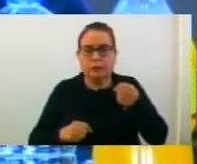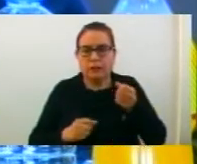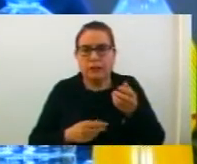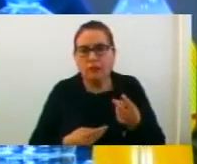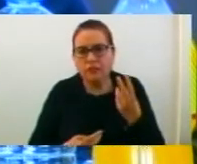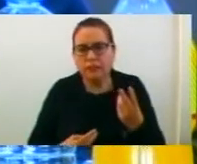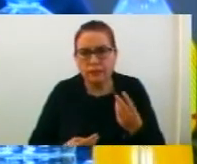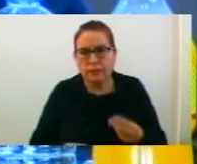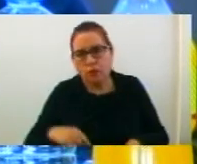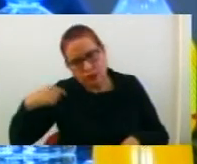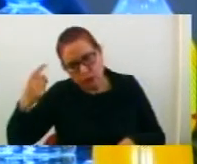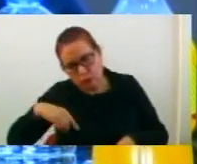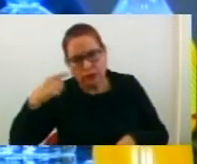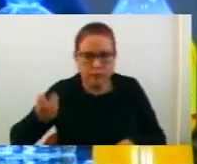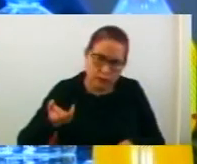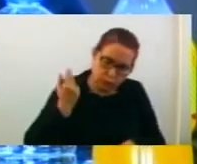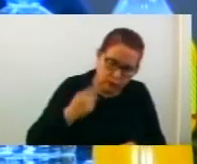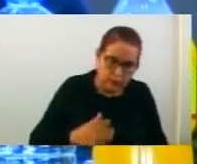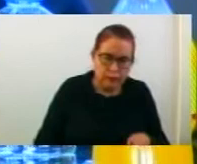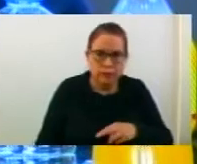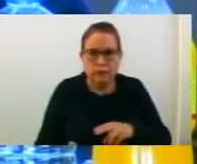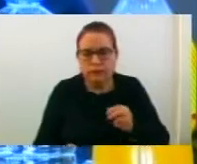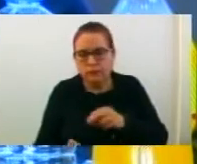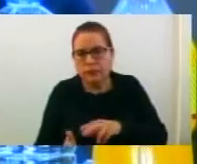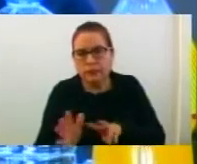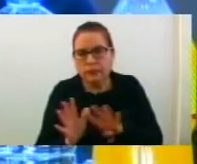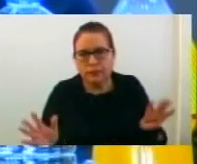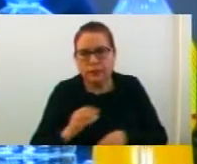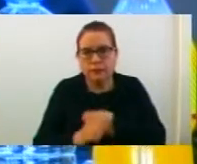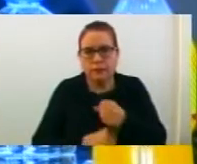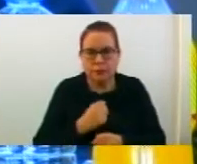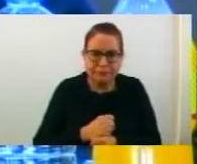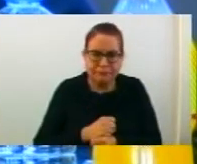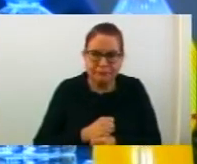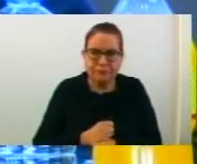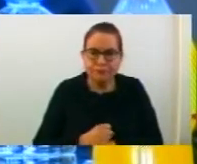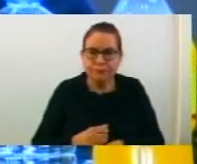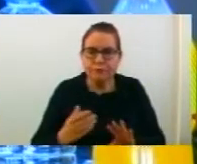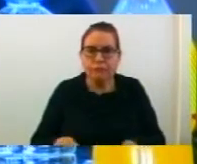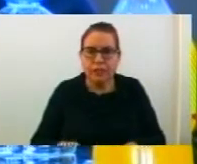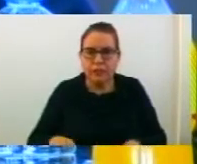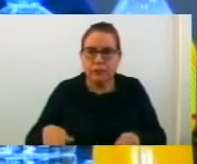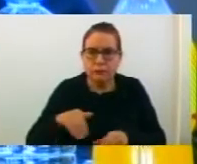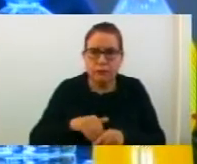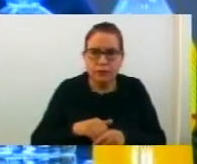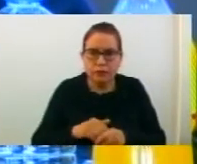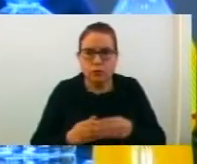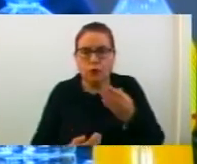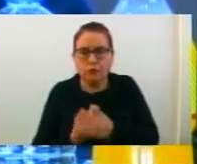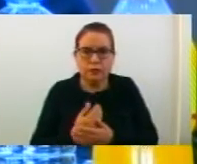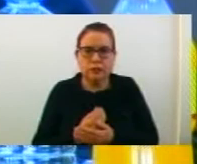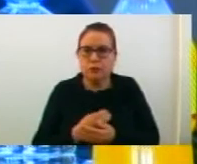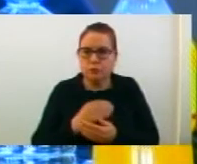Струмица за наредната учебна 2018-2019 година се предвидува воведување на нови профили